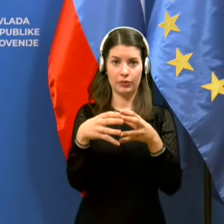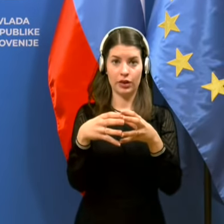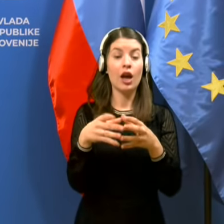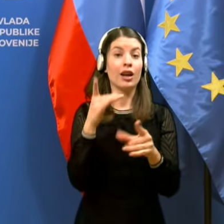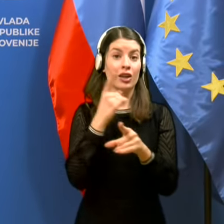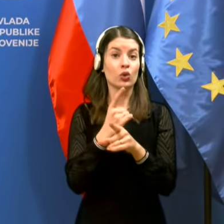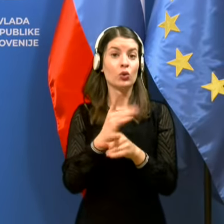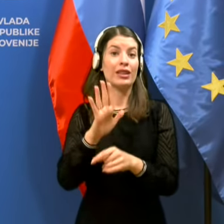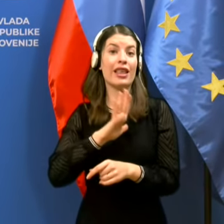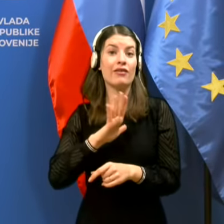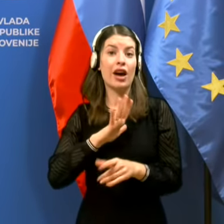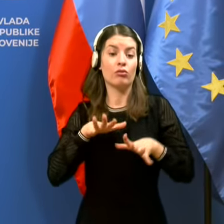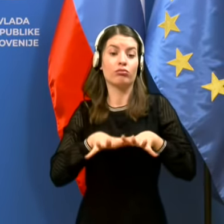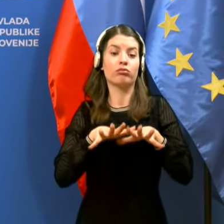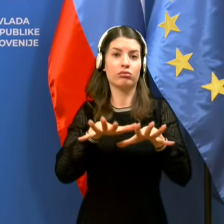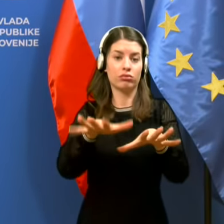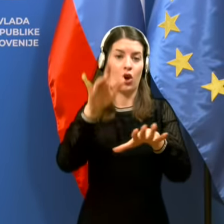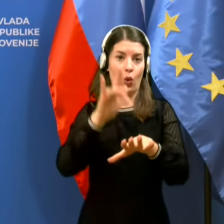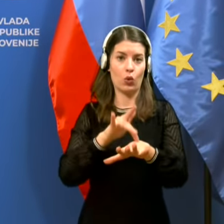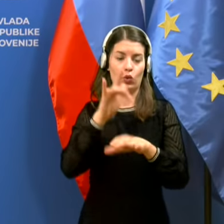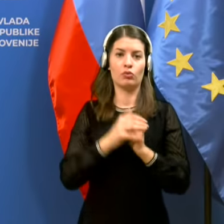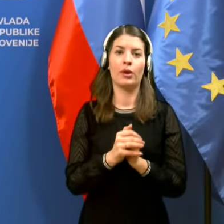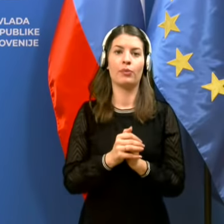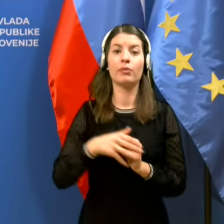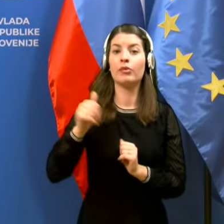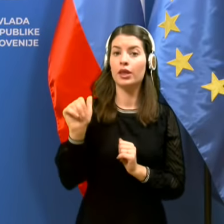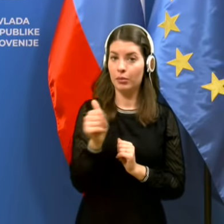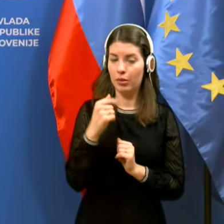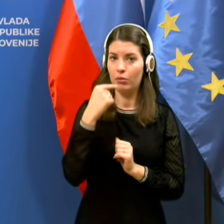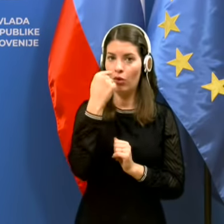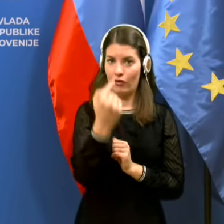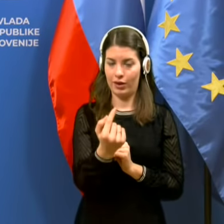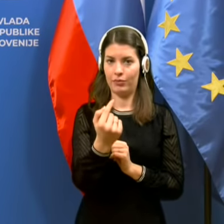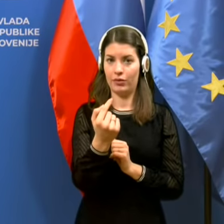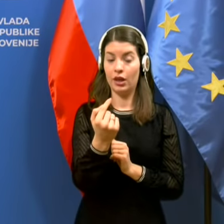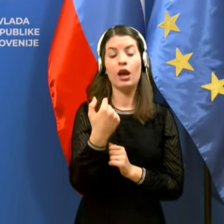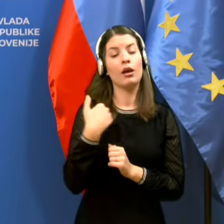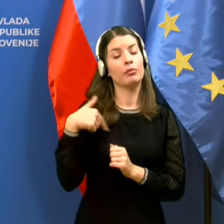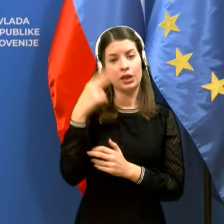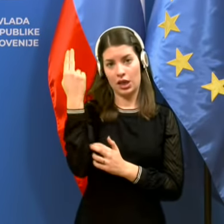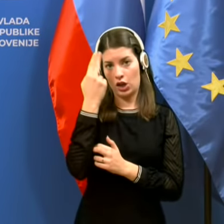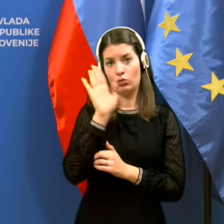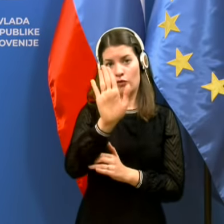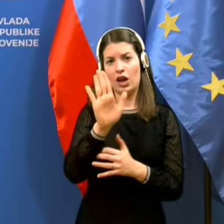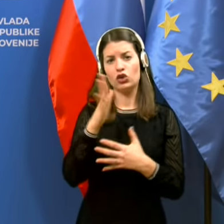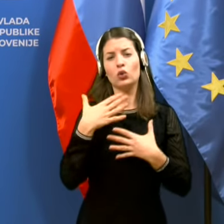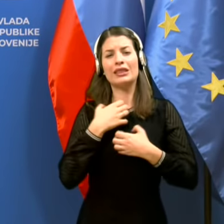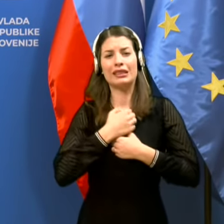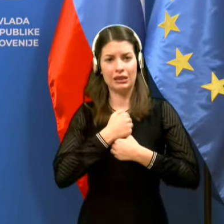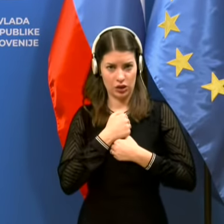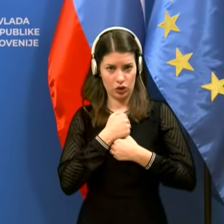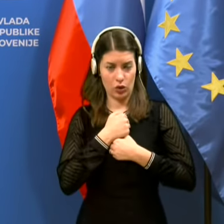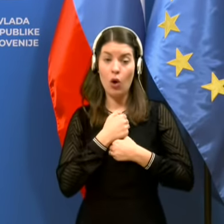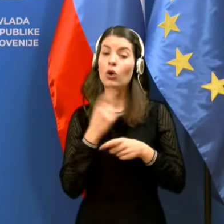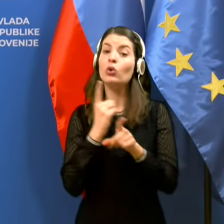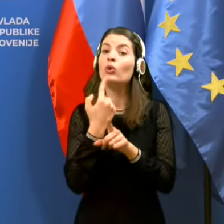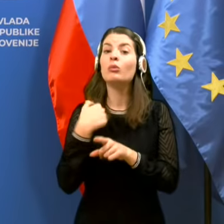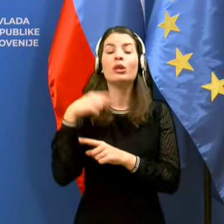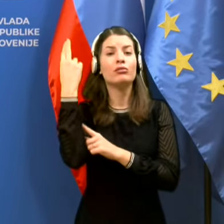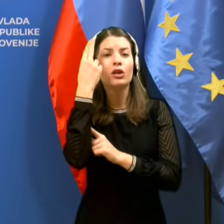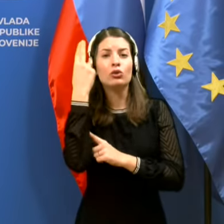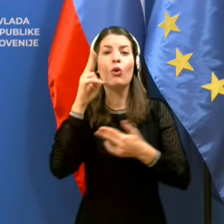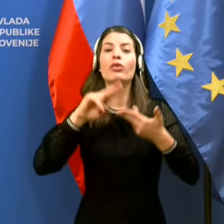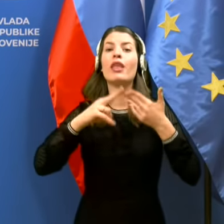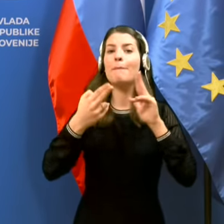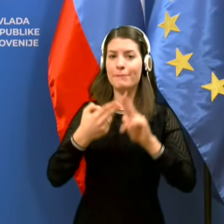nevarnosti širjenja okužbe. Naj še enkrat povdarimo, da razumemo stisko staršev in otrok, razumemo tudi namen, da se k